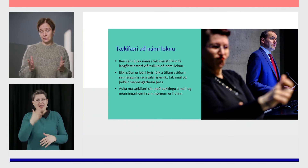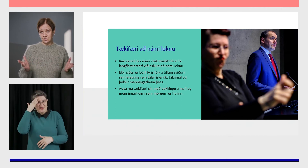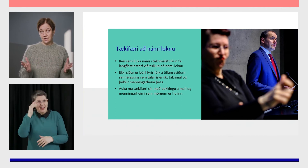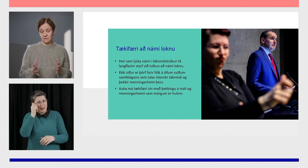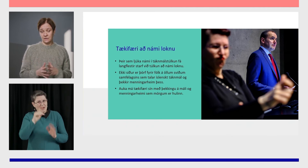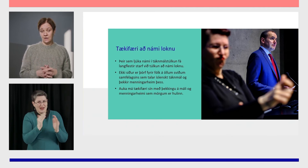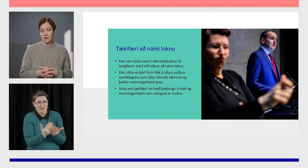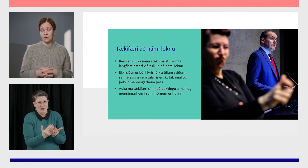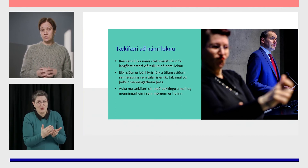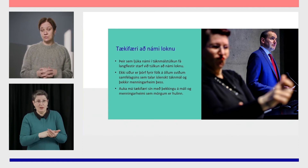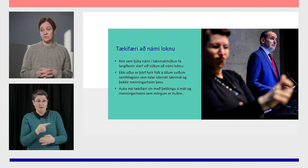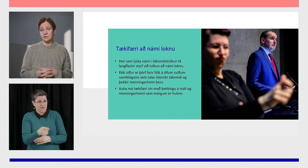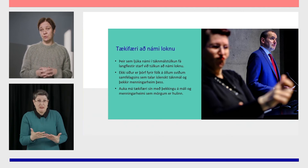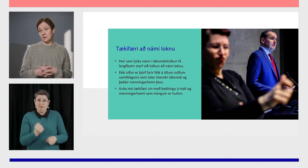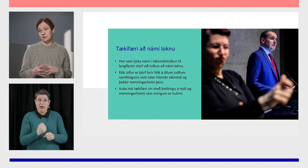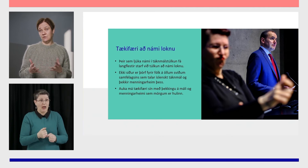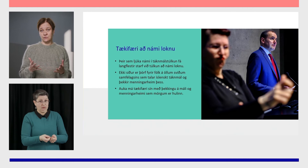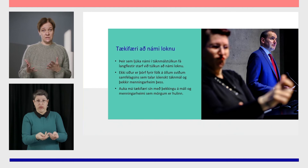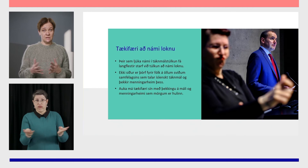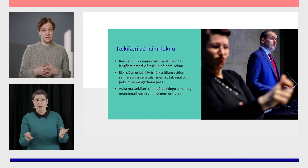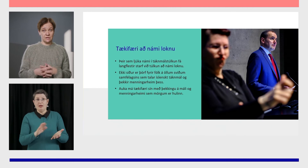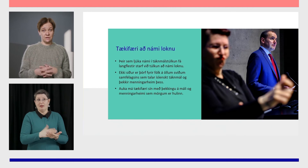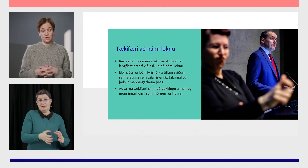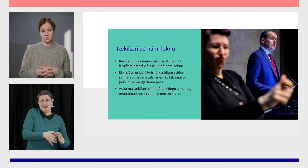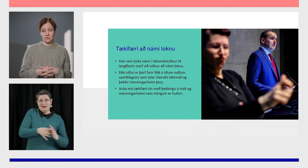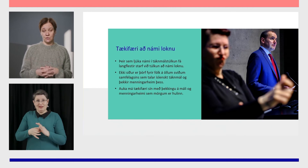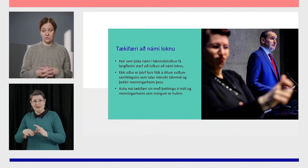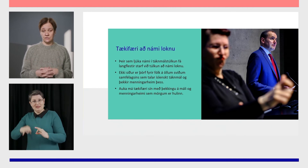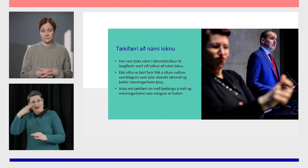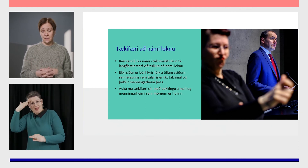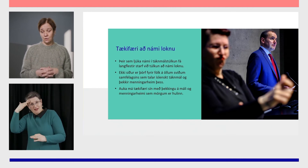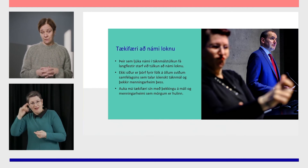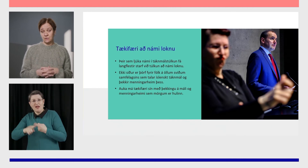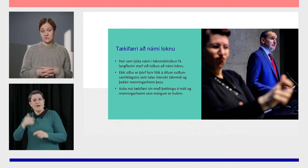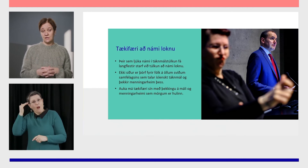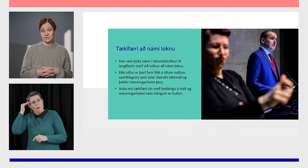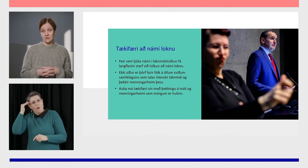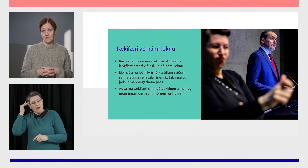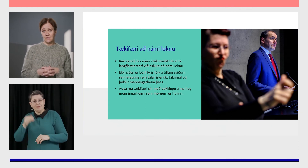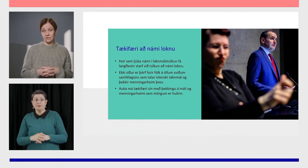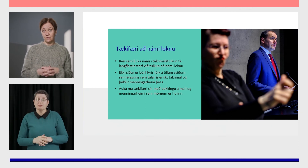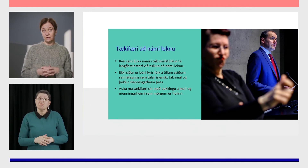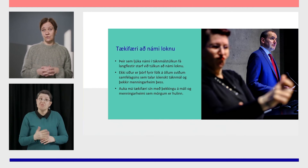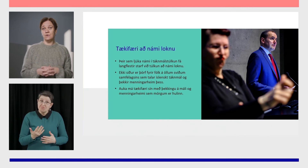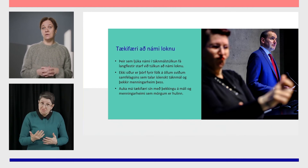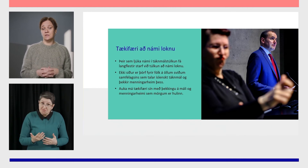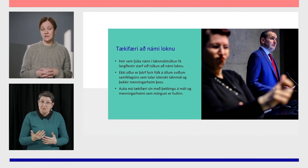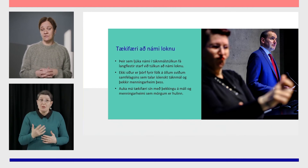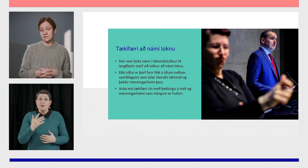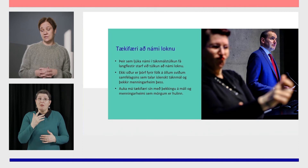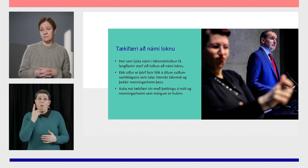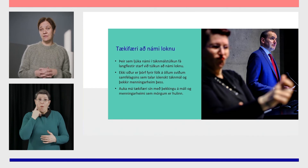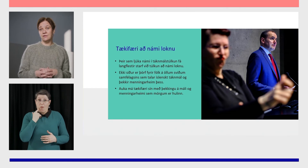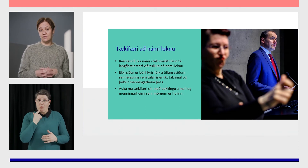menntun getur starfað á ymsum sviðum og tengdi þá sína sérþekkingu eða áhvaðsvið. Og það má segja það að fólk auki